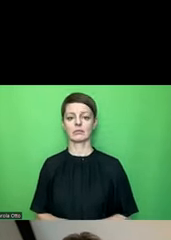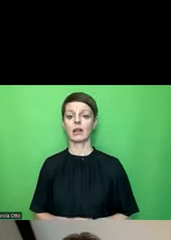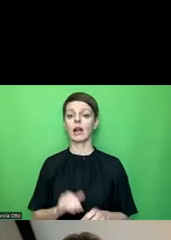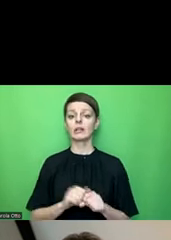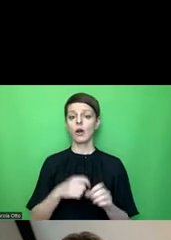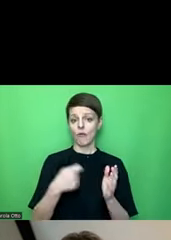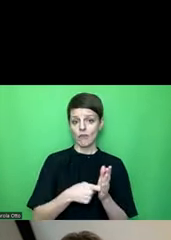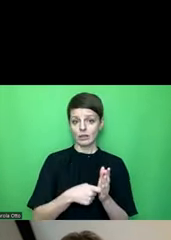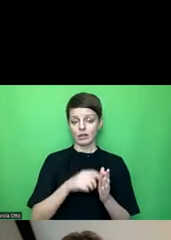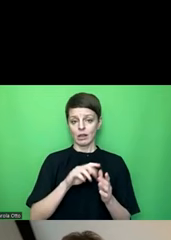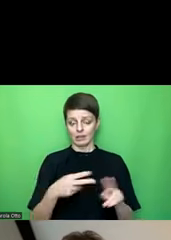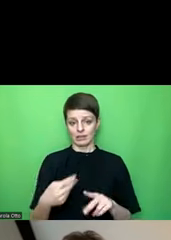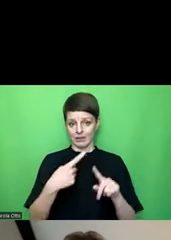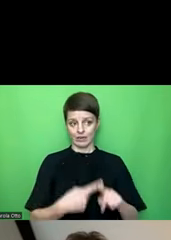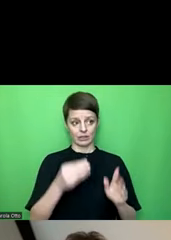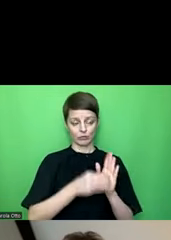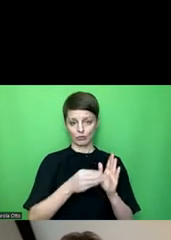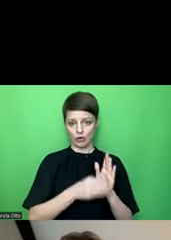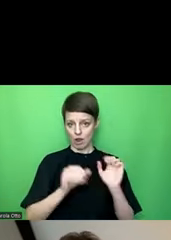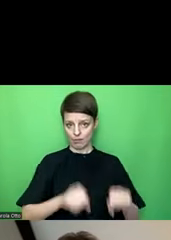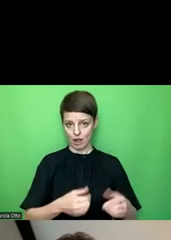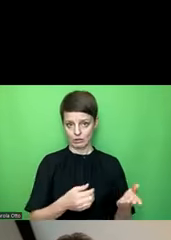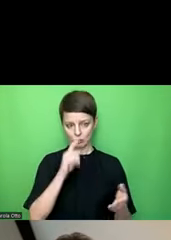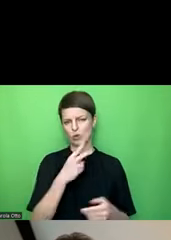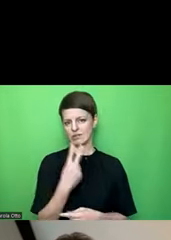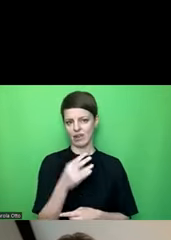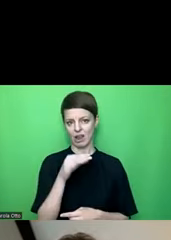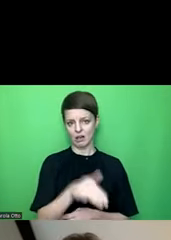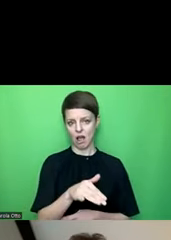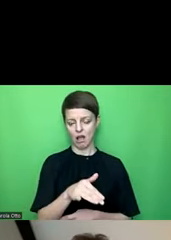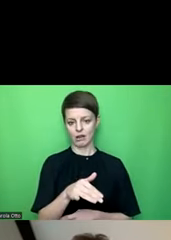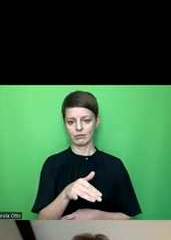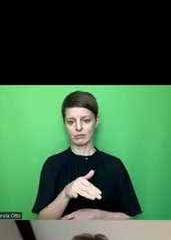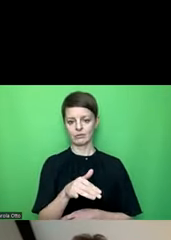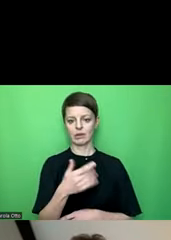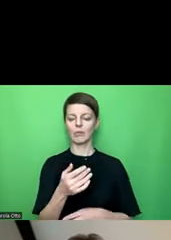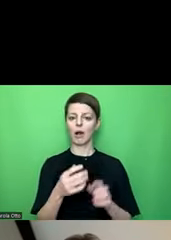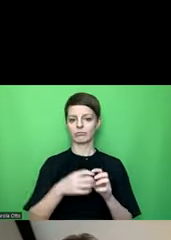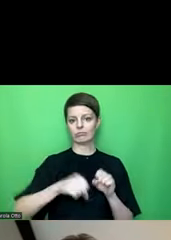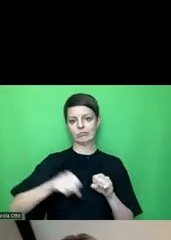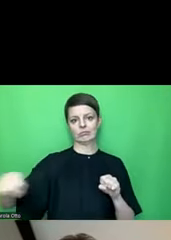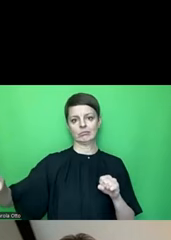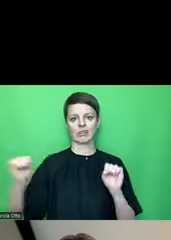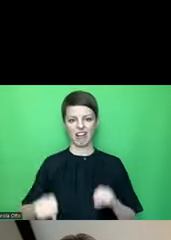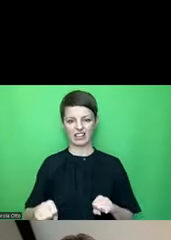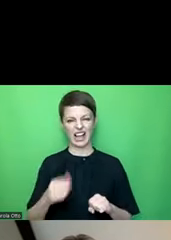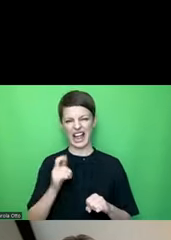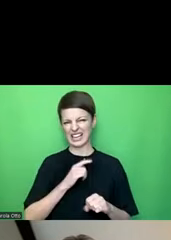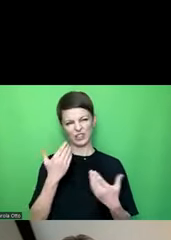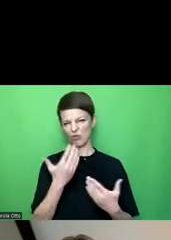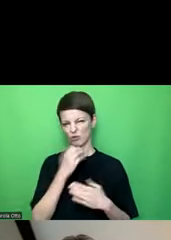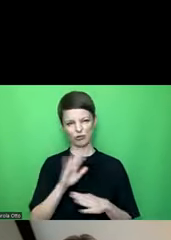Werte in den Alternativtext reinschreiben, in dem Fall sind es ja nur zwei, aber das kann sehr lang werden und das möchte man eigentlich nicht.